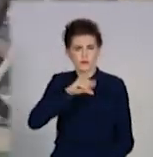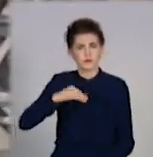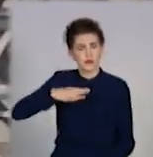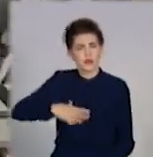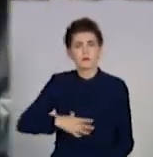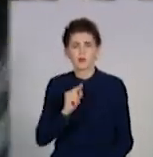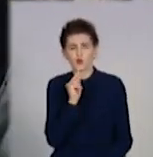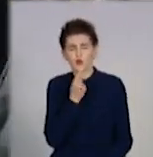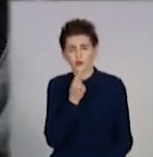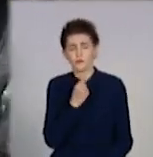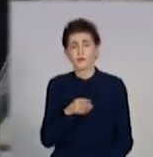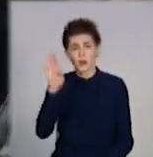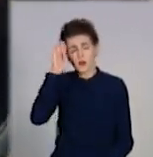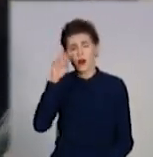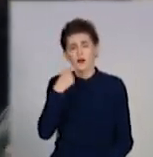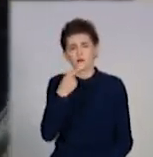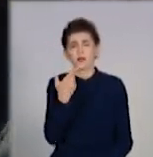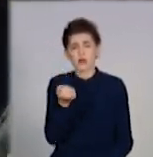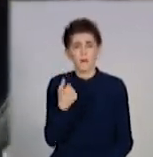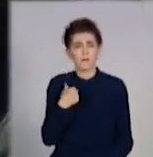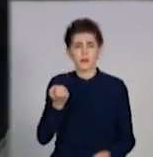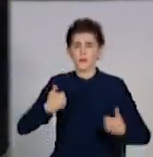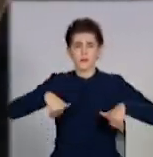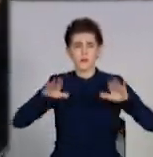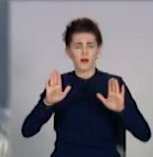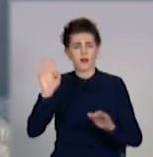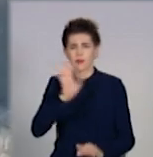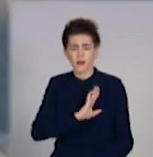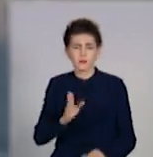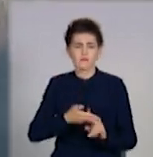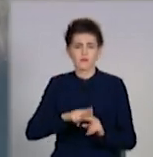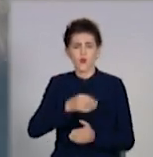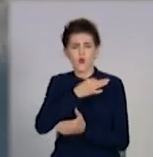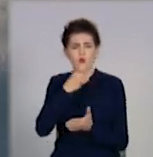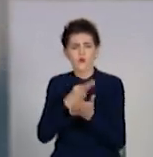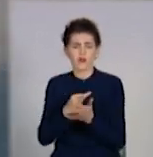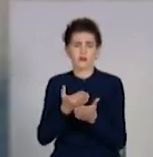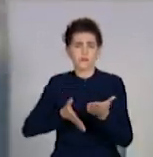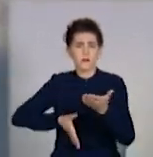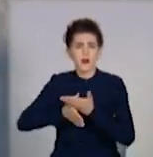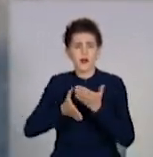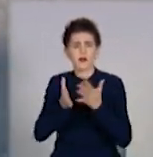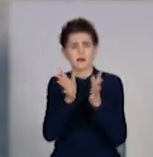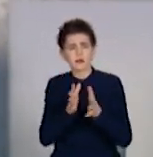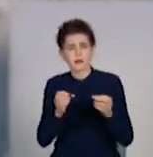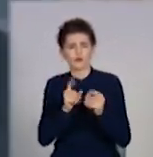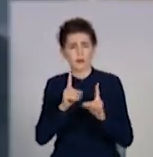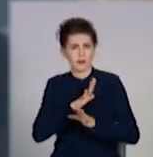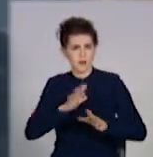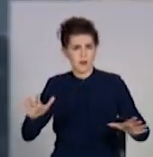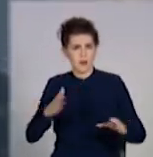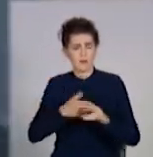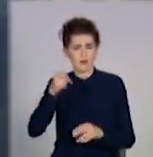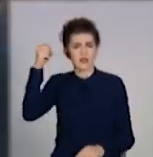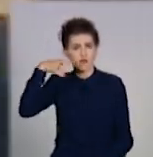Дмитро розповідає, не здатися допомогла відповідальність за тисячі родин, які можуть зостатися без світла. Епідемія